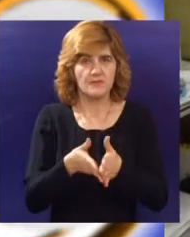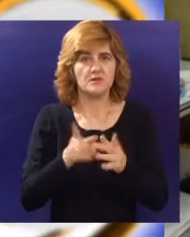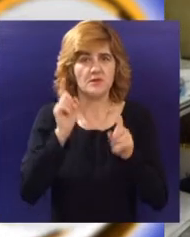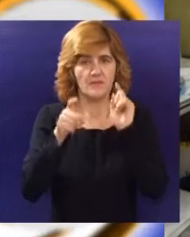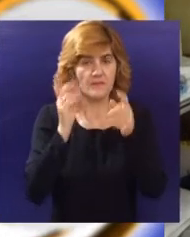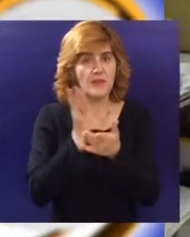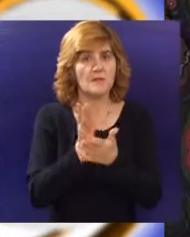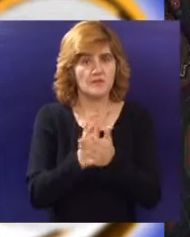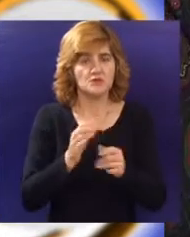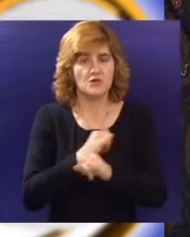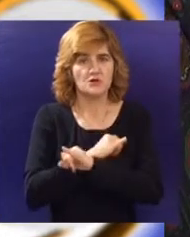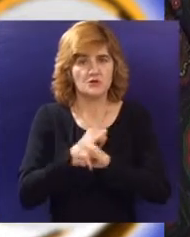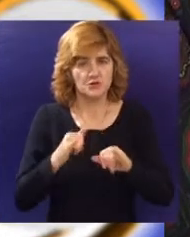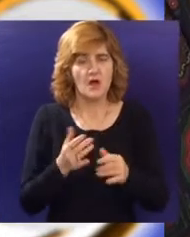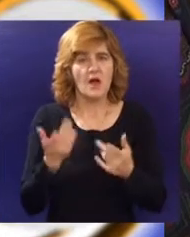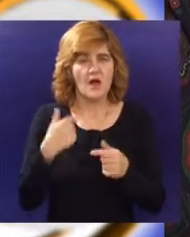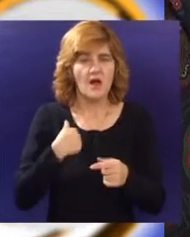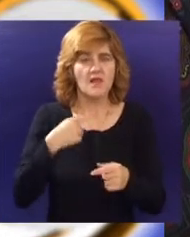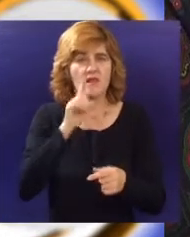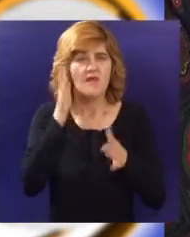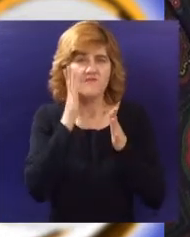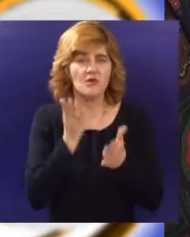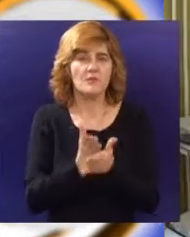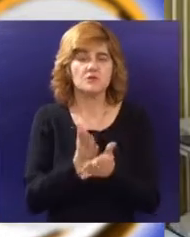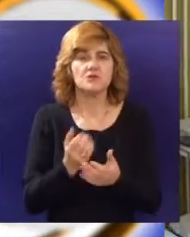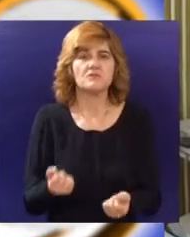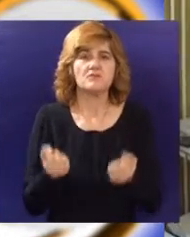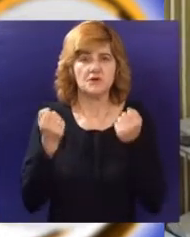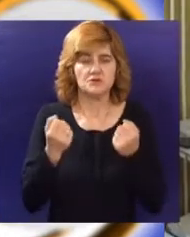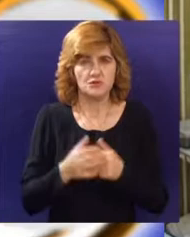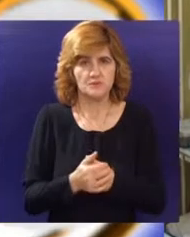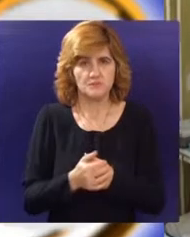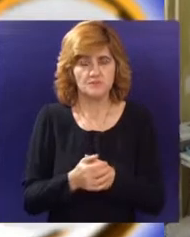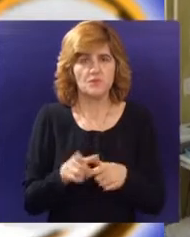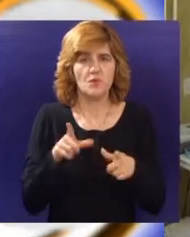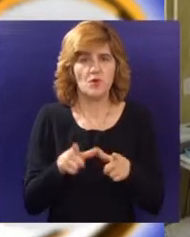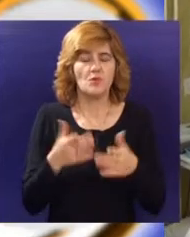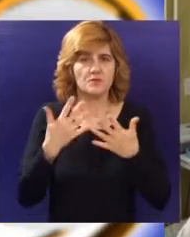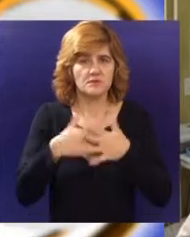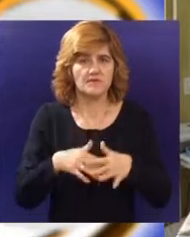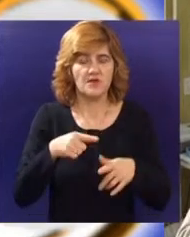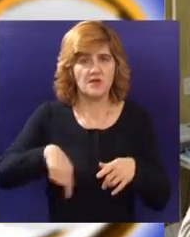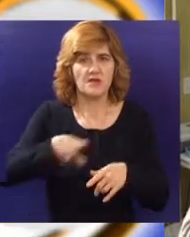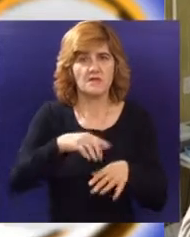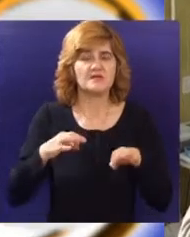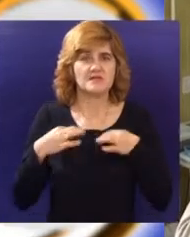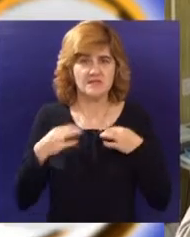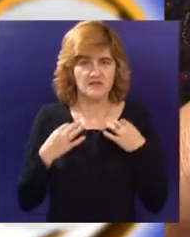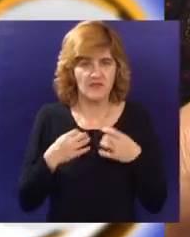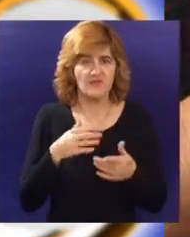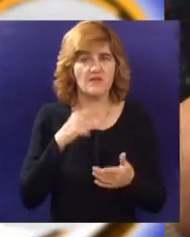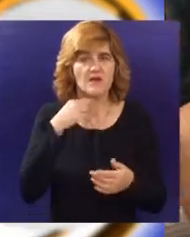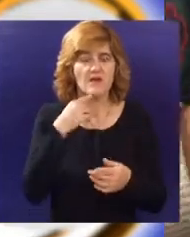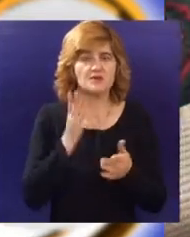virus biti predominantan, ne očekuje se veliki broj slučajeva sa teškom kliničkom slikom. Ipak, u Zavodu za javno zdravlje kažu da su spremni